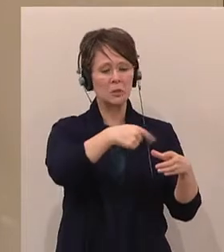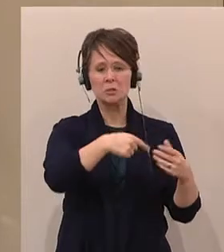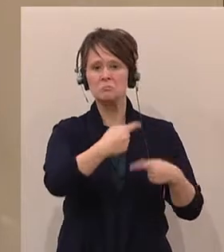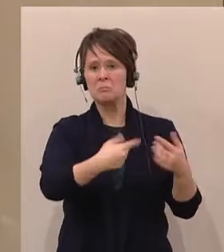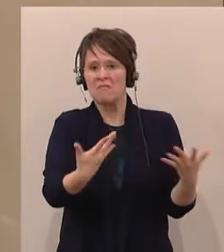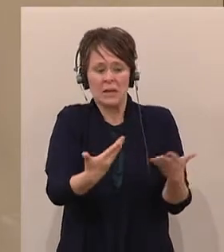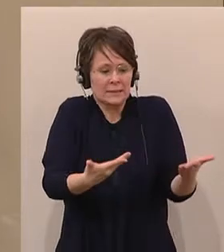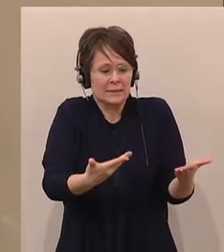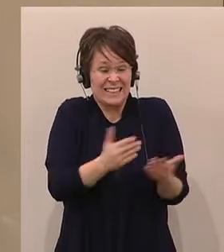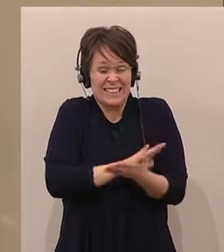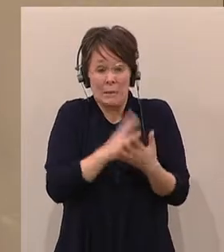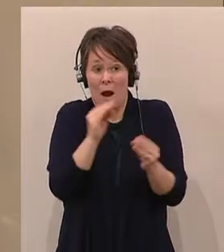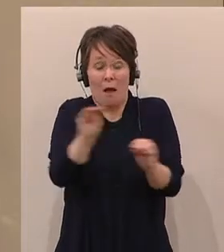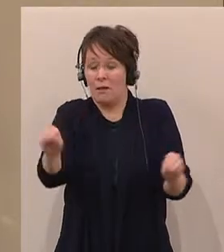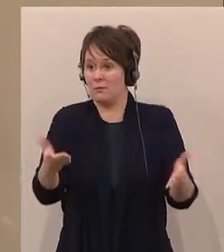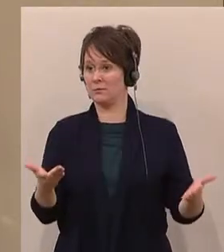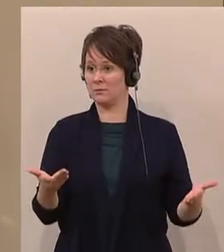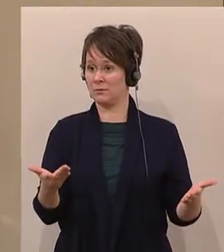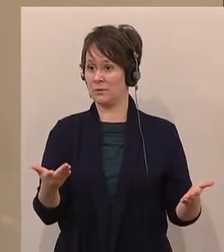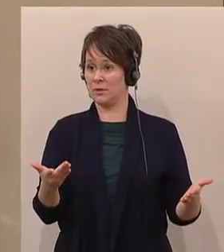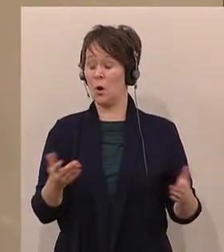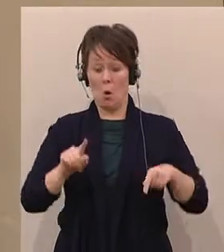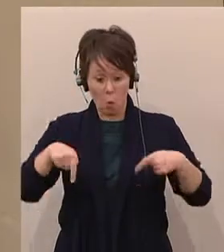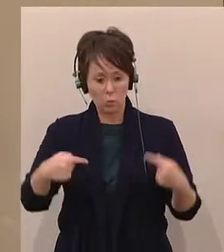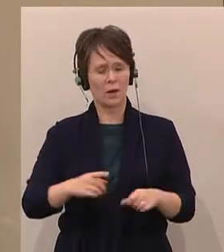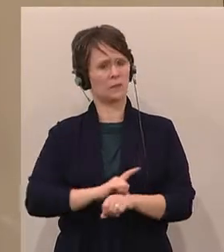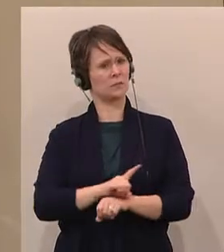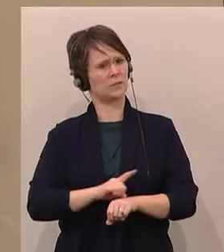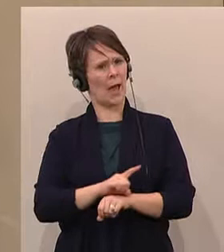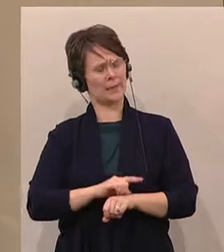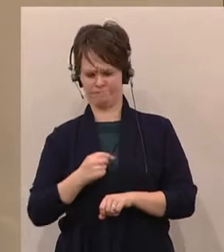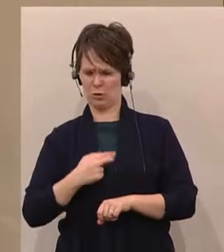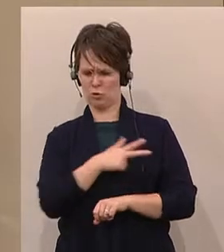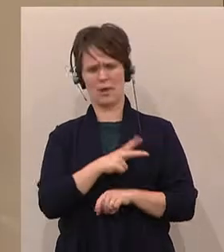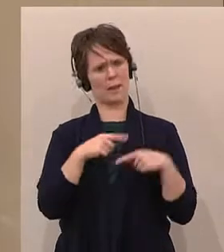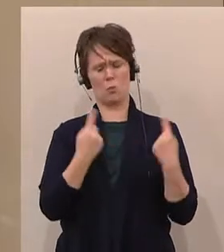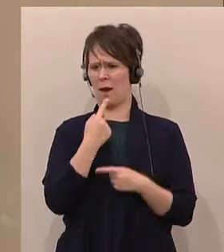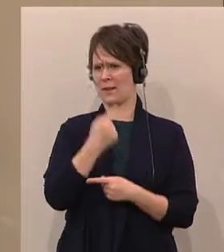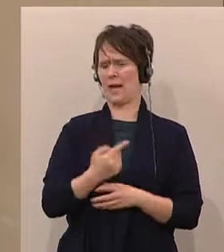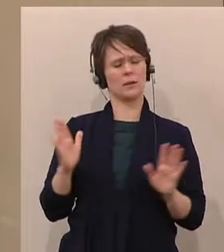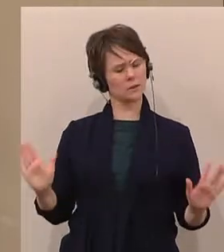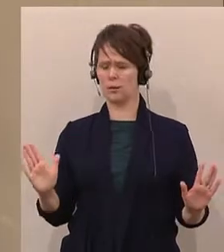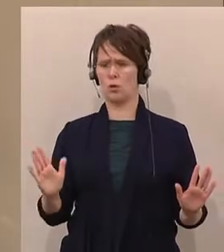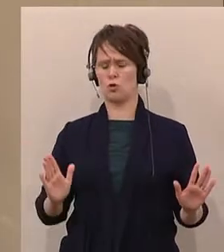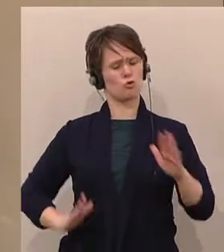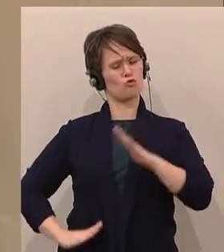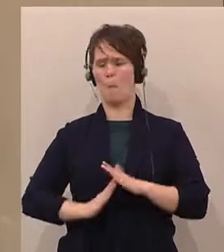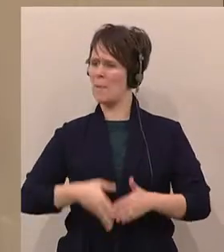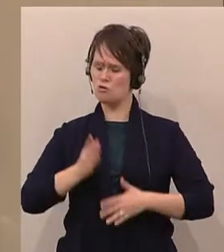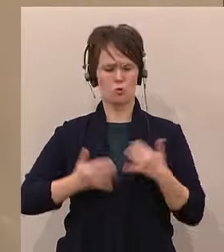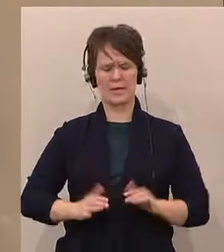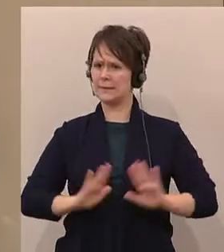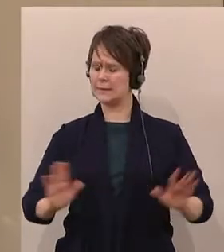einmal ist der Zeitpunkt gekommen, wo wir als Sozialdemokratie gesagt haben, Schluss jetzt, die Zeit ist jetzt schon lange genug